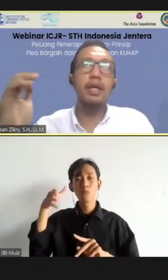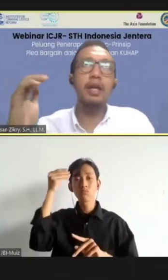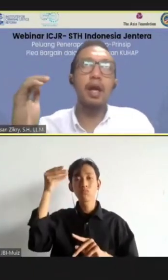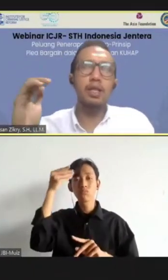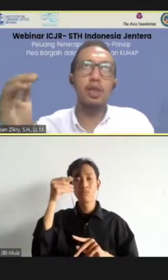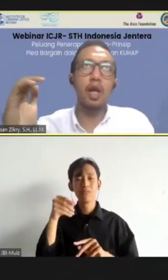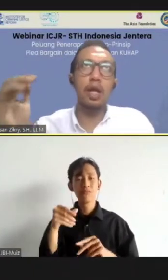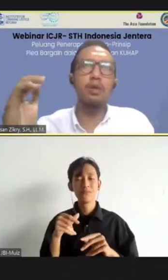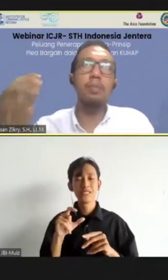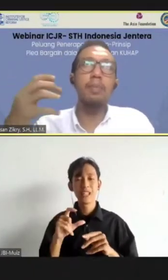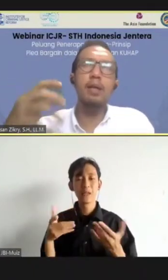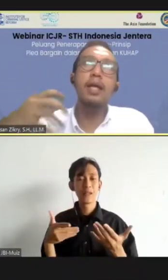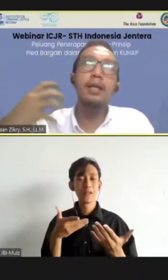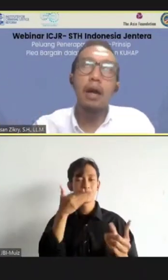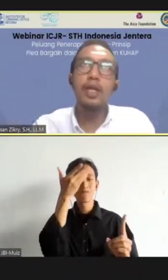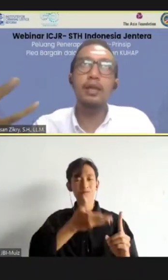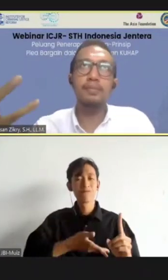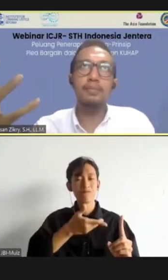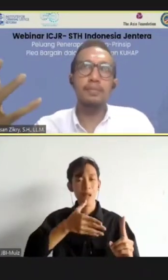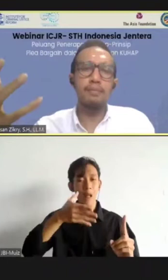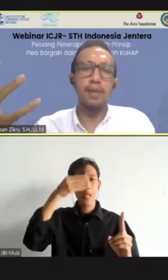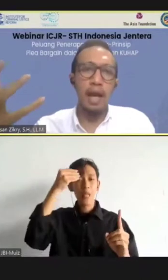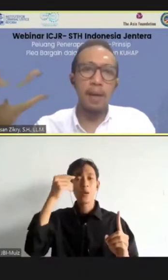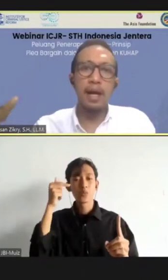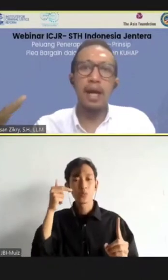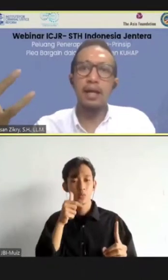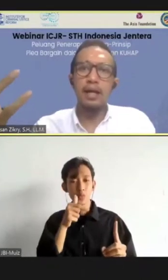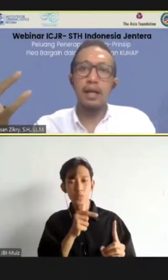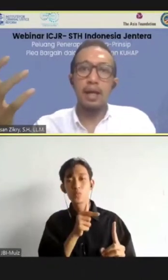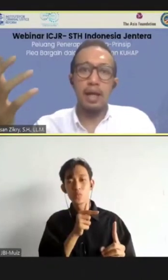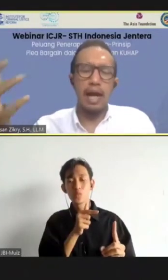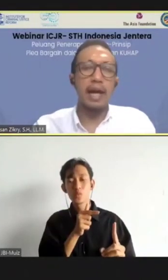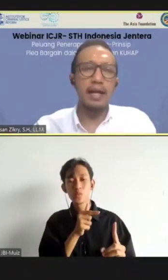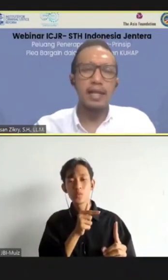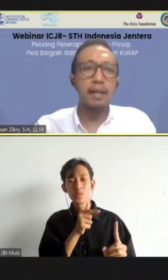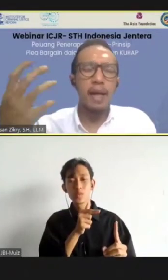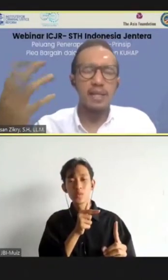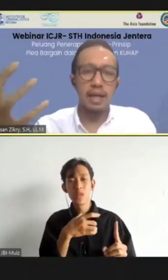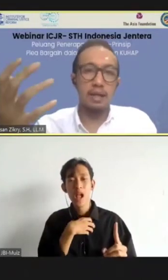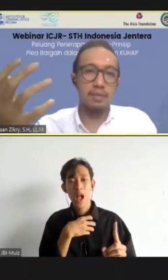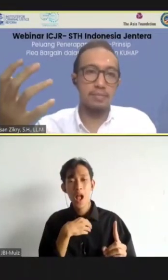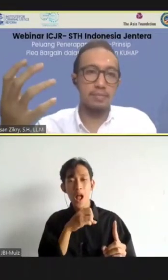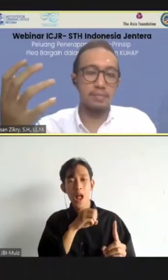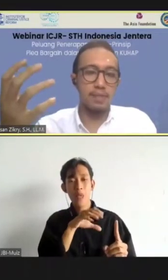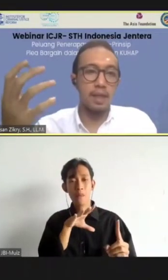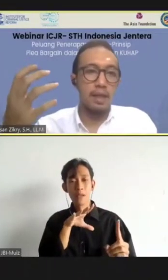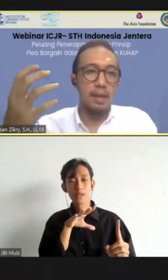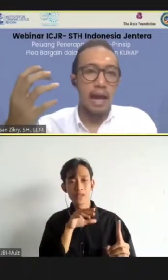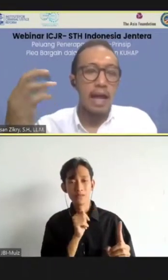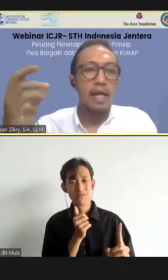mengetahui seseorang itu benar-benar mengetahui apakah hak-haknya dilepaskan.